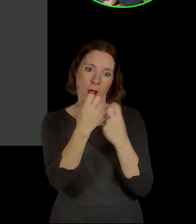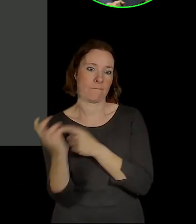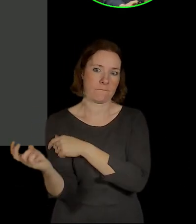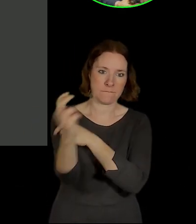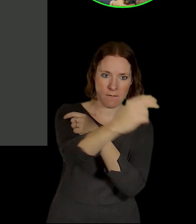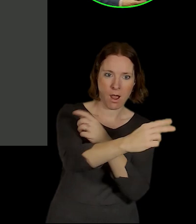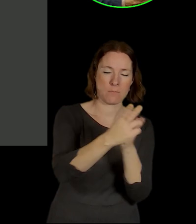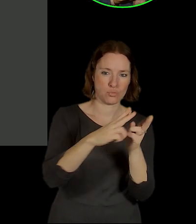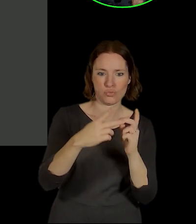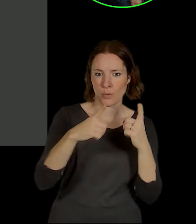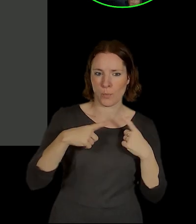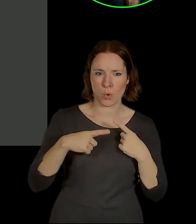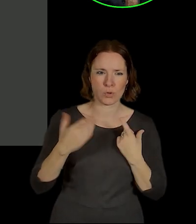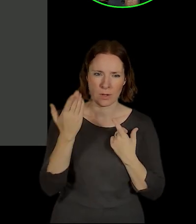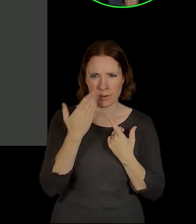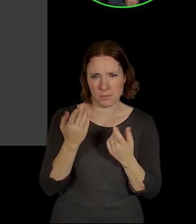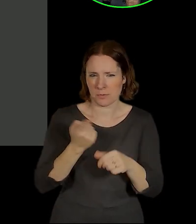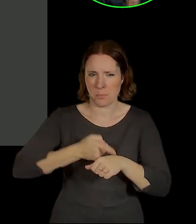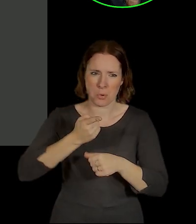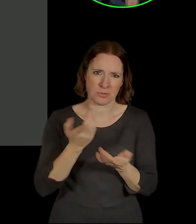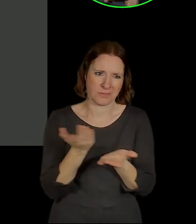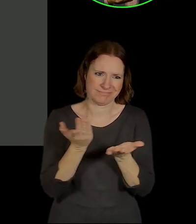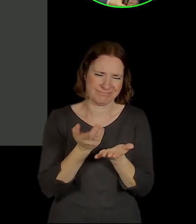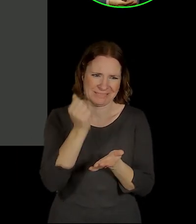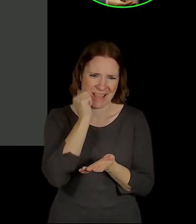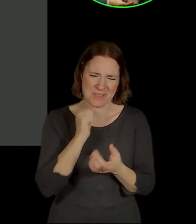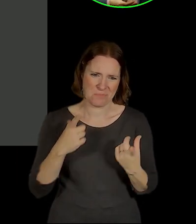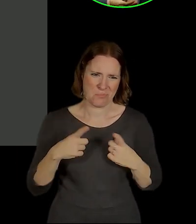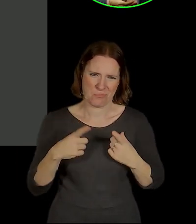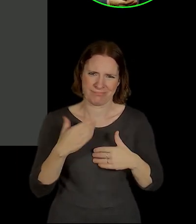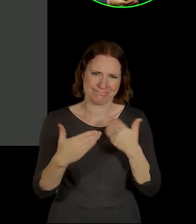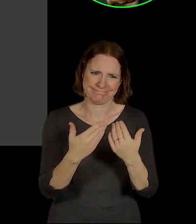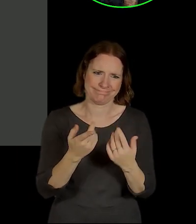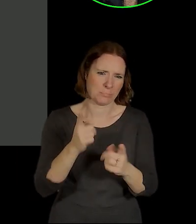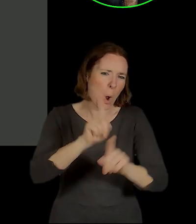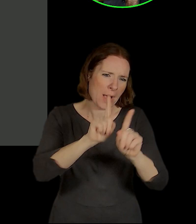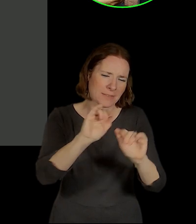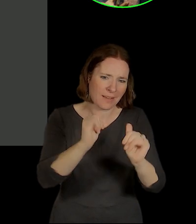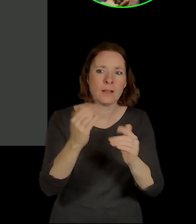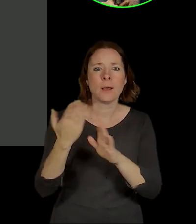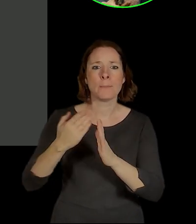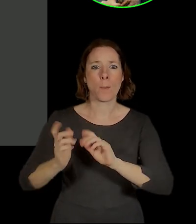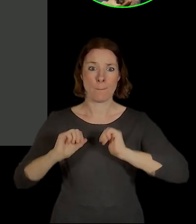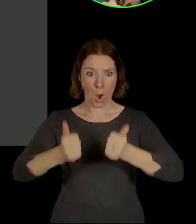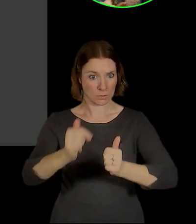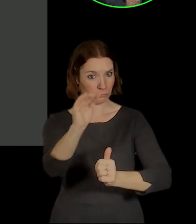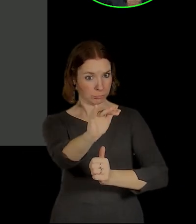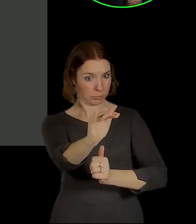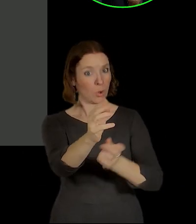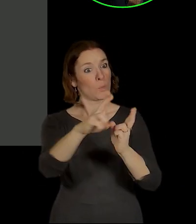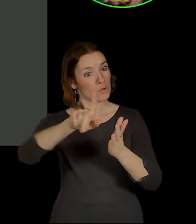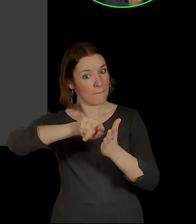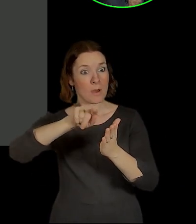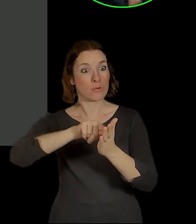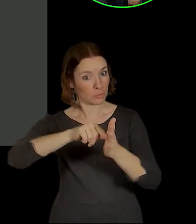Myslím, že tam chodí nějací lidi se psem, ale to je tak všechno. A postavili ho prostě v řesede, tak my bychom ho chtěli převzít